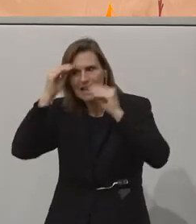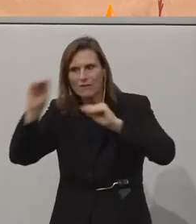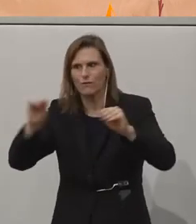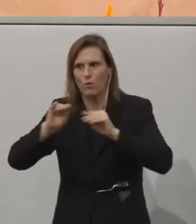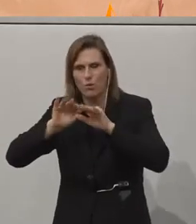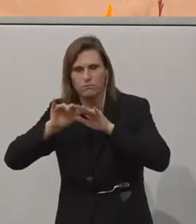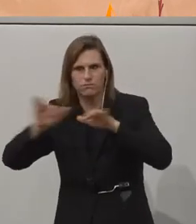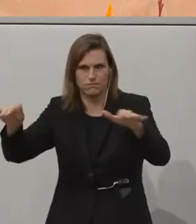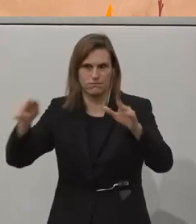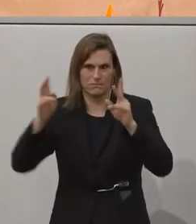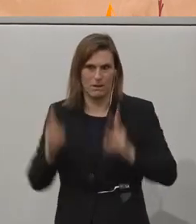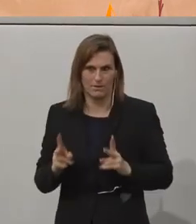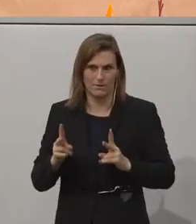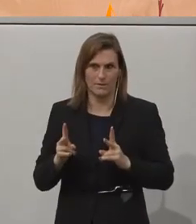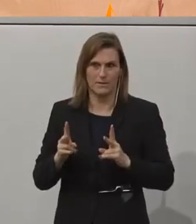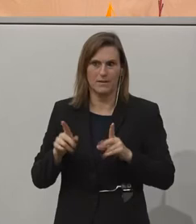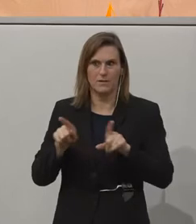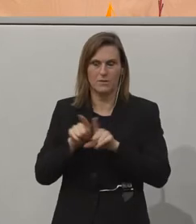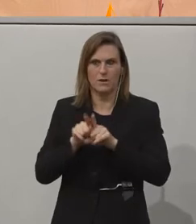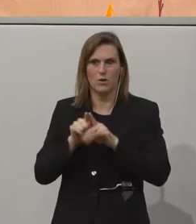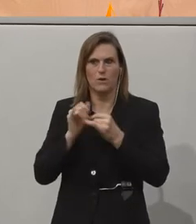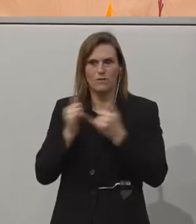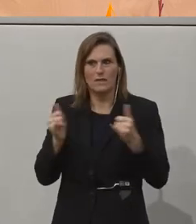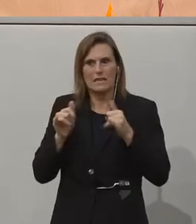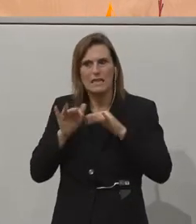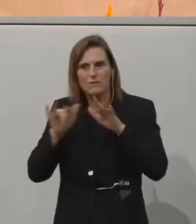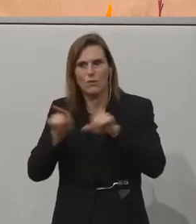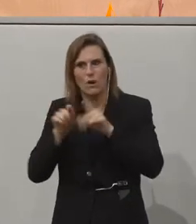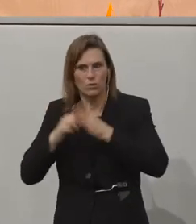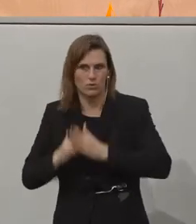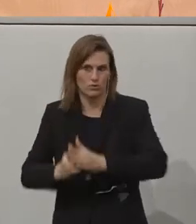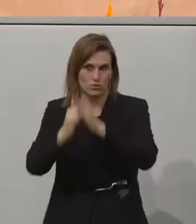Verbreitung entsprechend zu unterstützen.